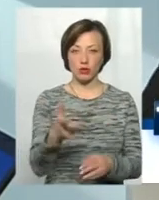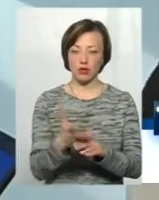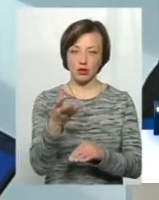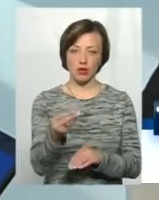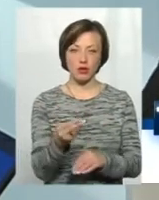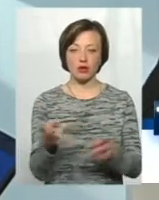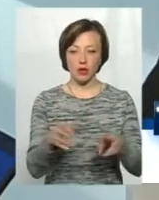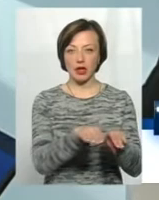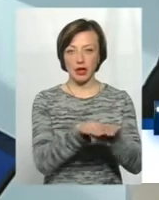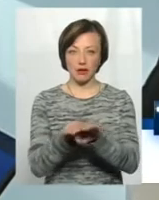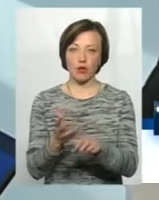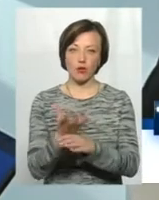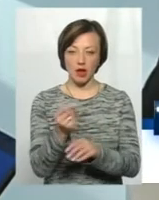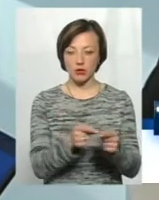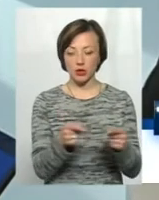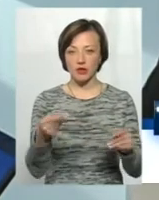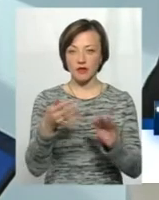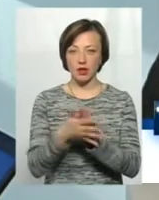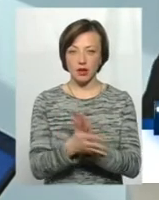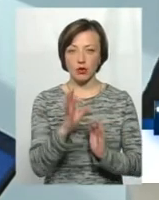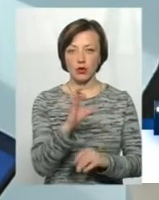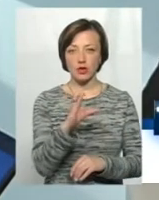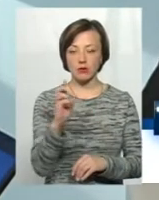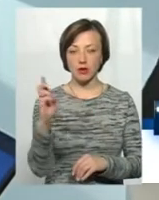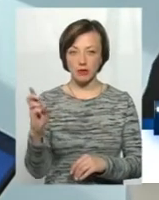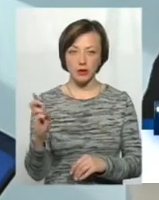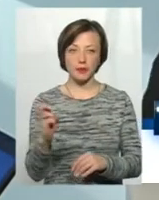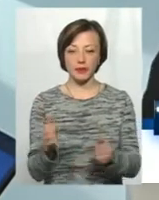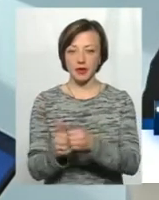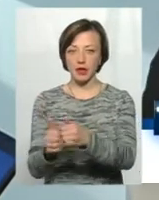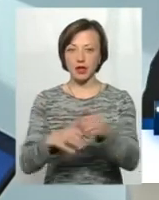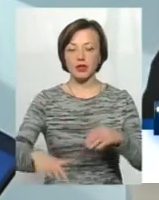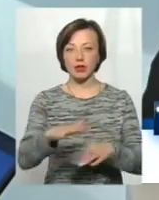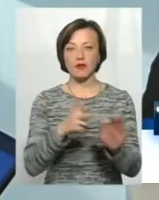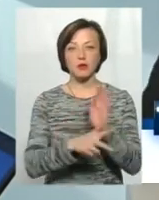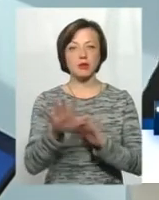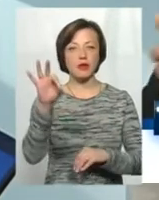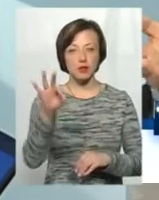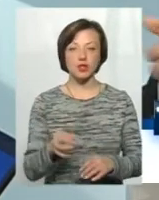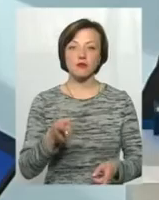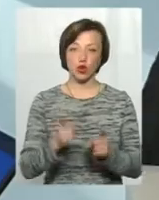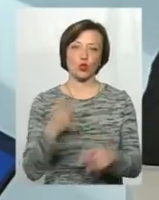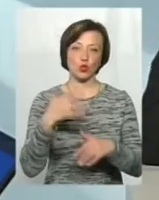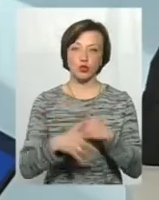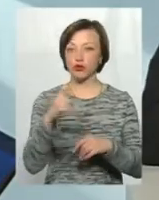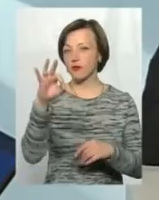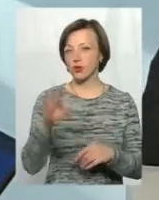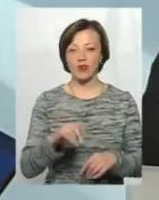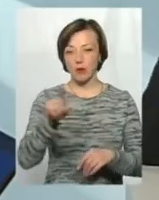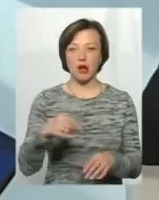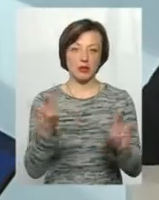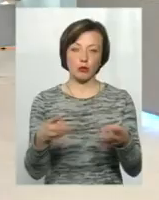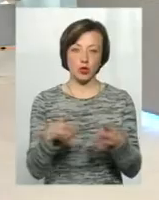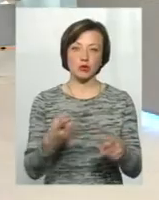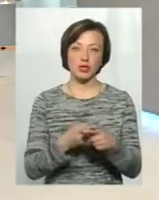необхідний рівень оплати поточних витрат ОСББ на отримання ОСББ і прилеглої території це 85%. Звичайно, ми розуміємо, що 100% вимагати не